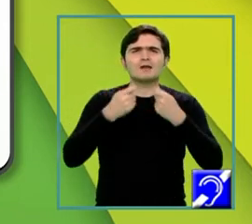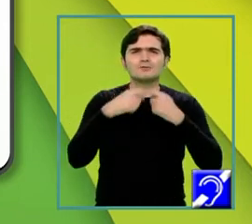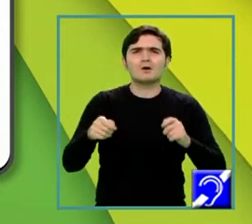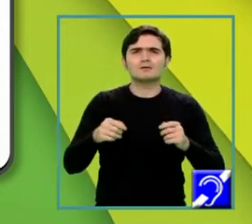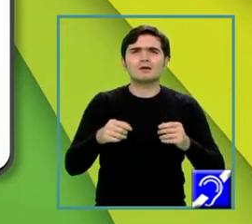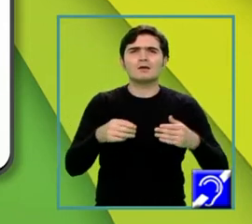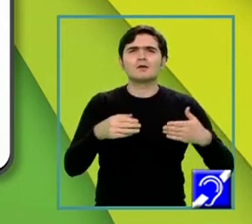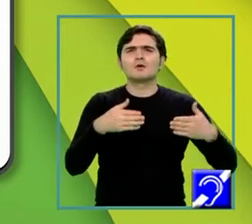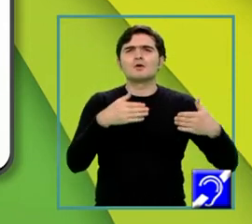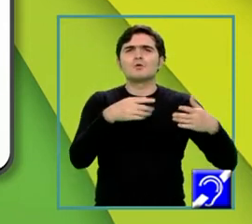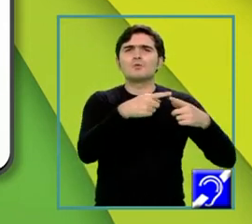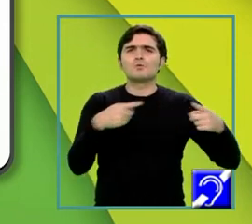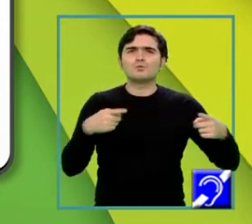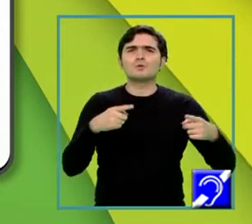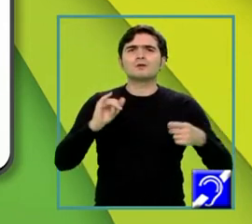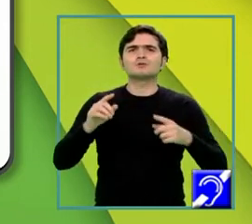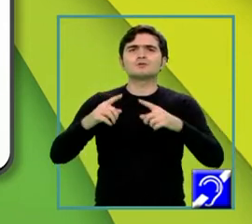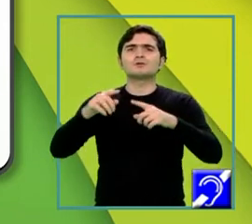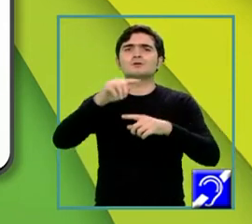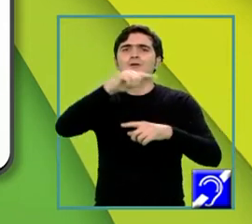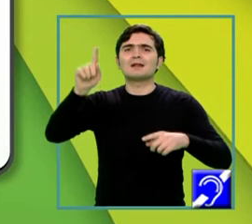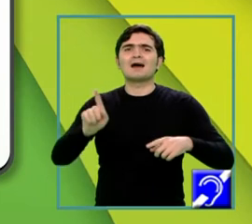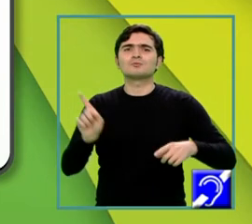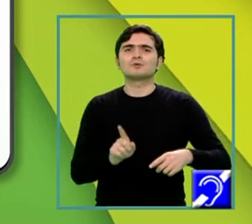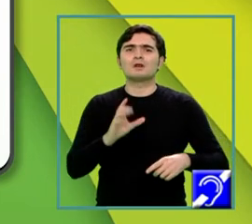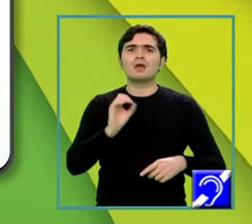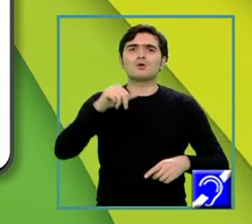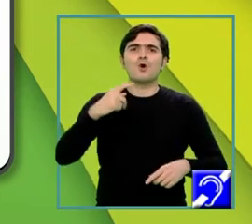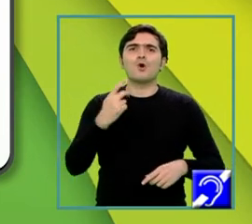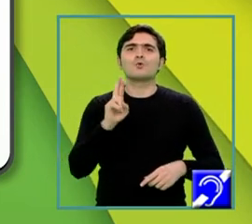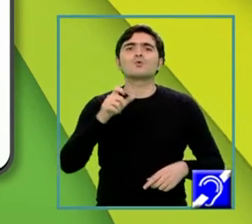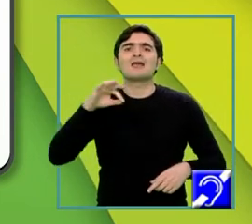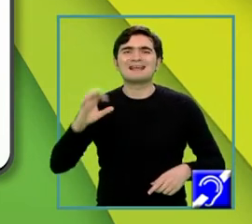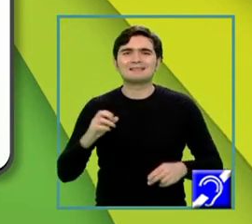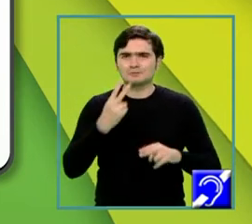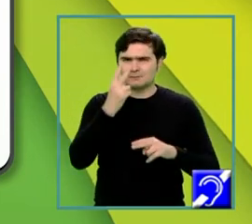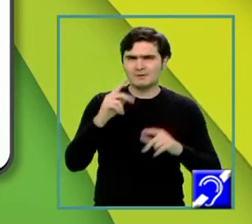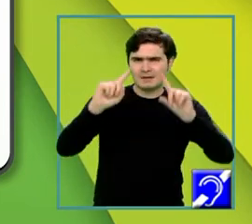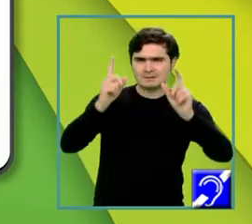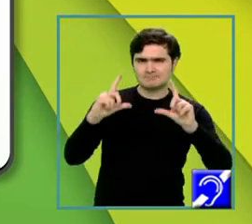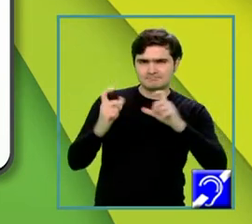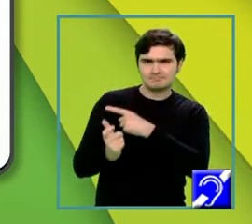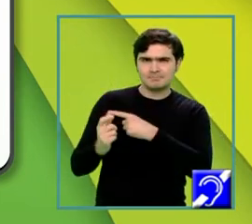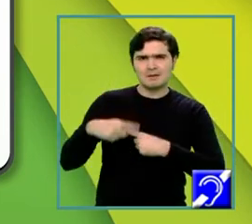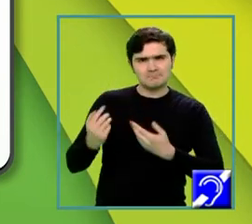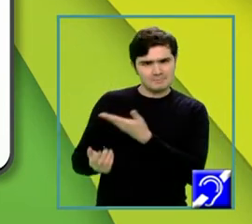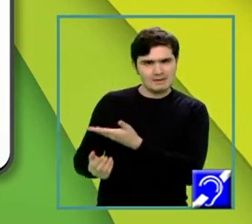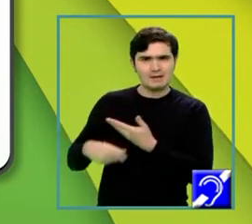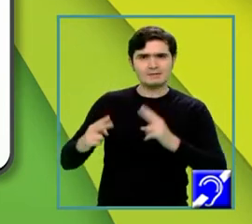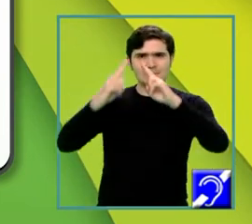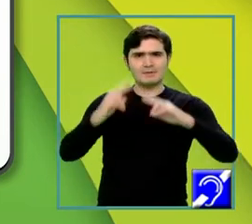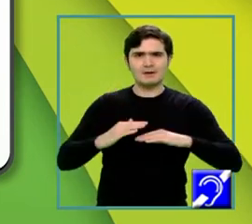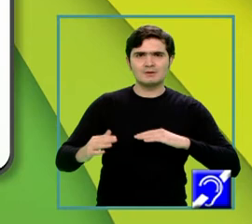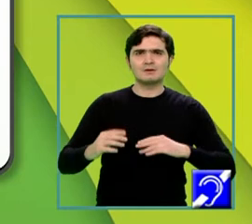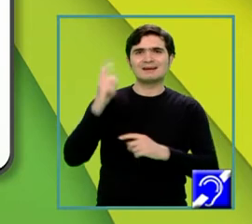unghiile congruente. Și după cum vedeți în figură, pentru această problemă, avem o piramidă hexagonal regulată, cu înălțimea de